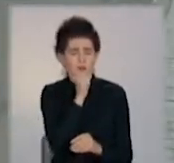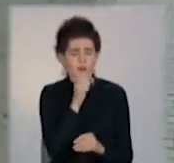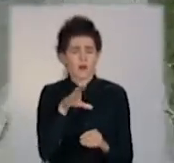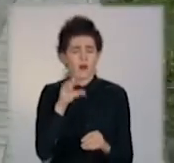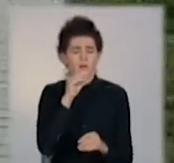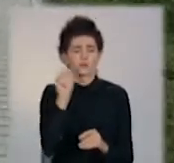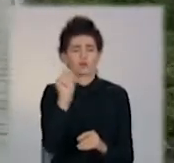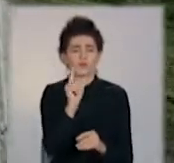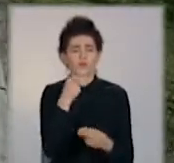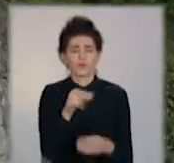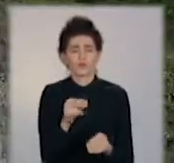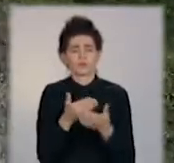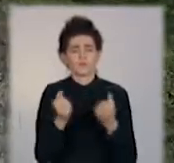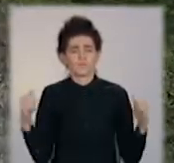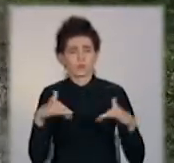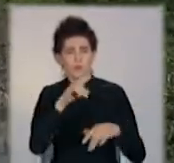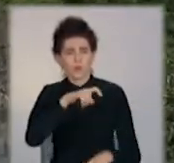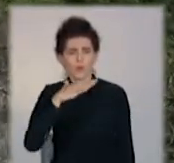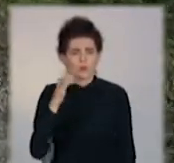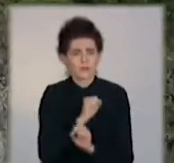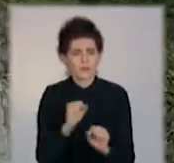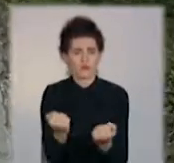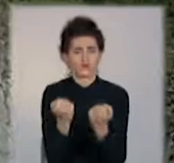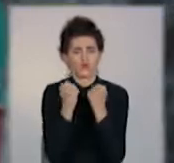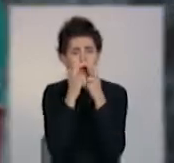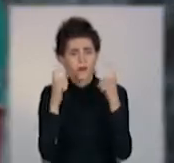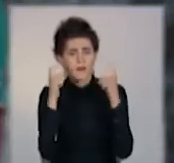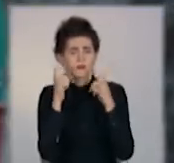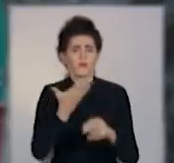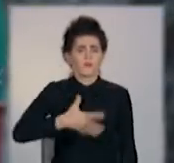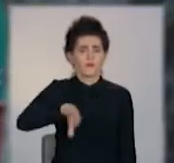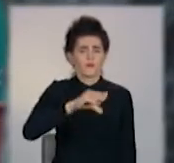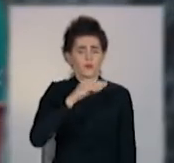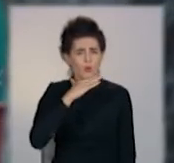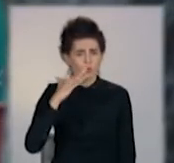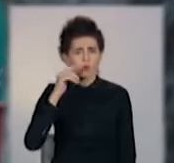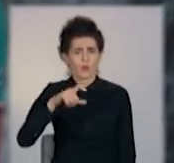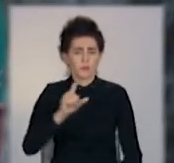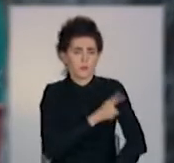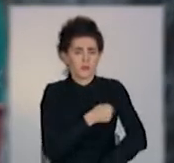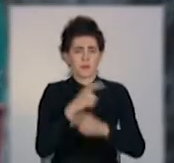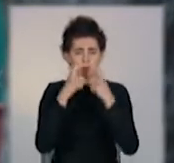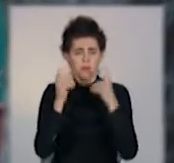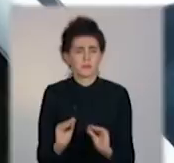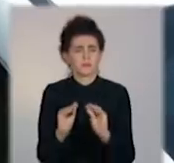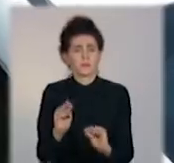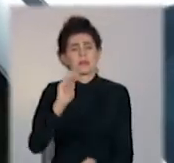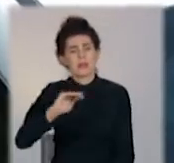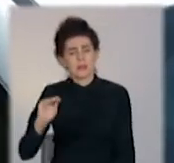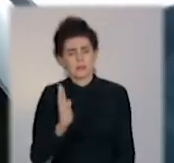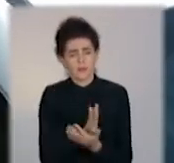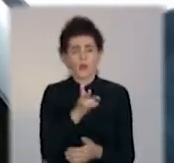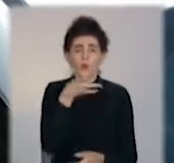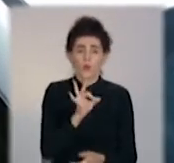одягайте захисні маски. Більшість жителів у медичних пов'язках, їх одягають навіть дітям. Та є й ті, хто